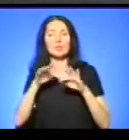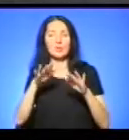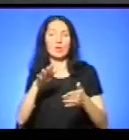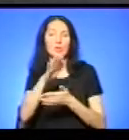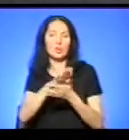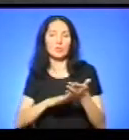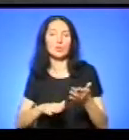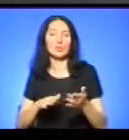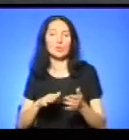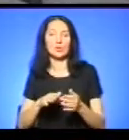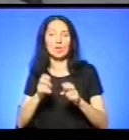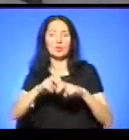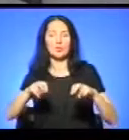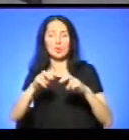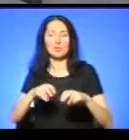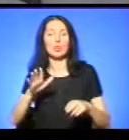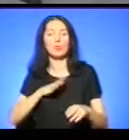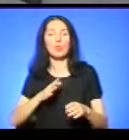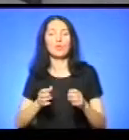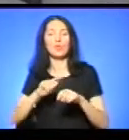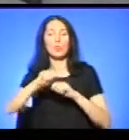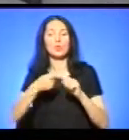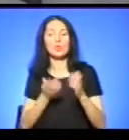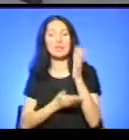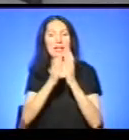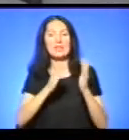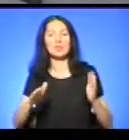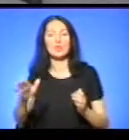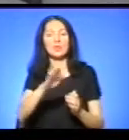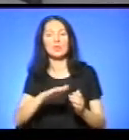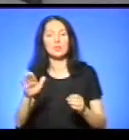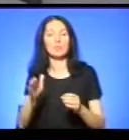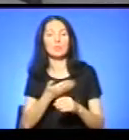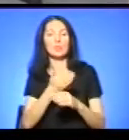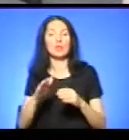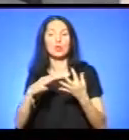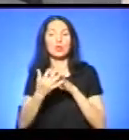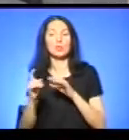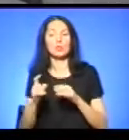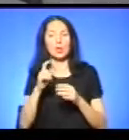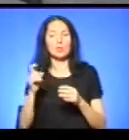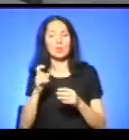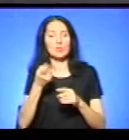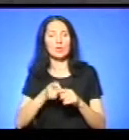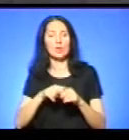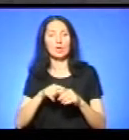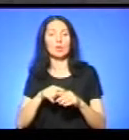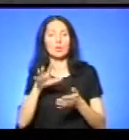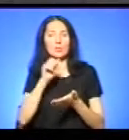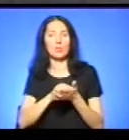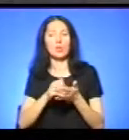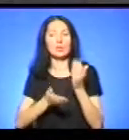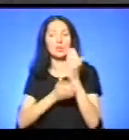був пошкоджений лісовий масив мішкового підприємства, який займається веденням лісового господарства.